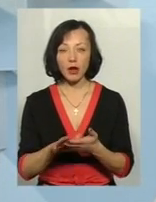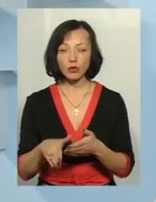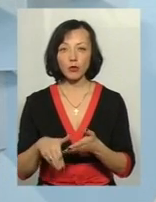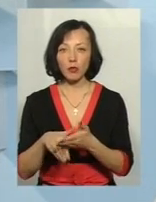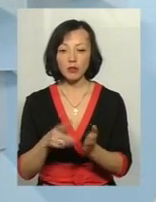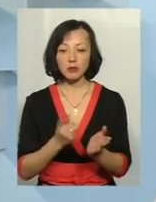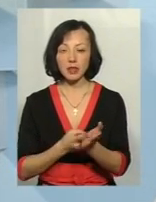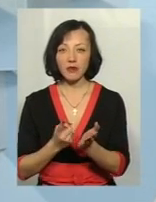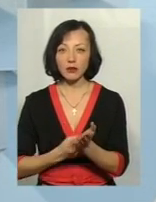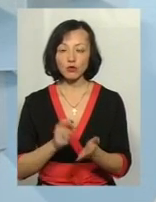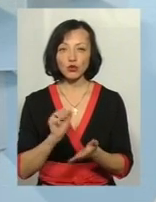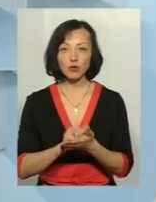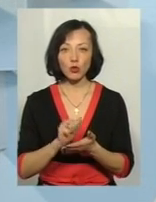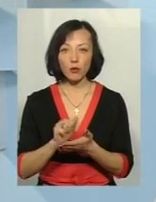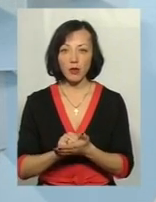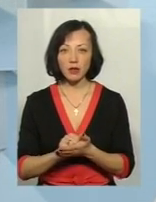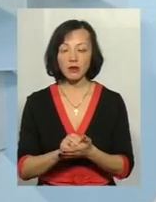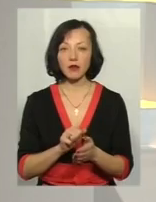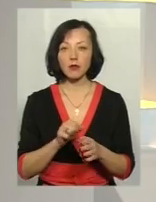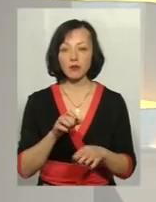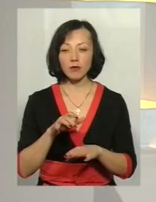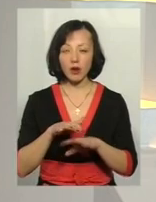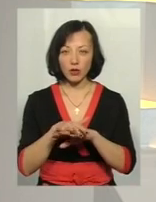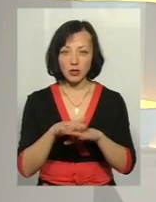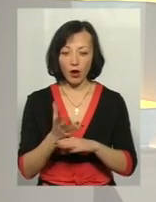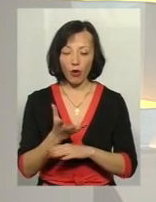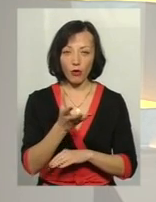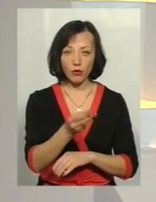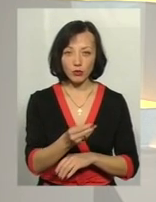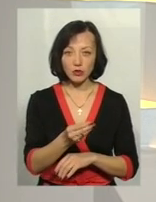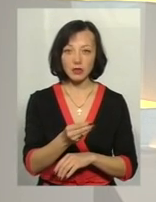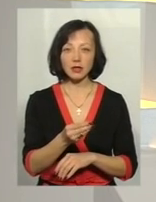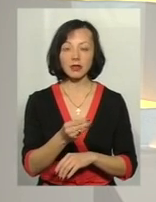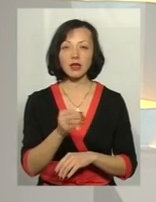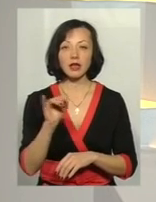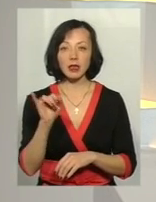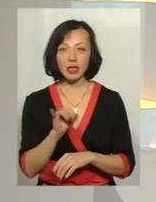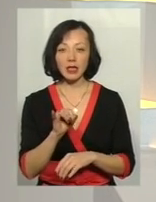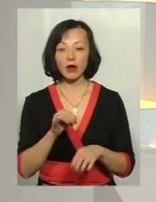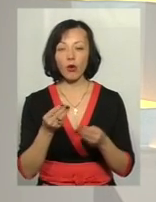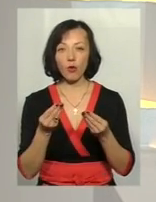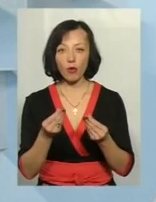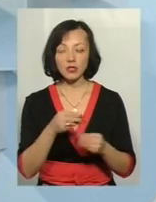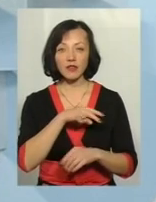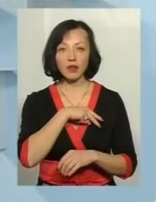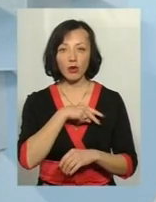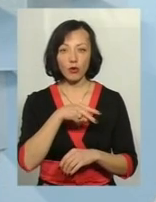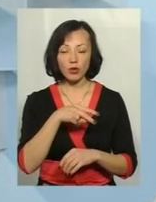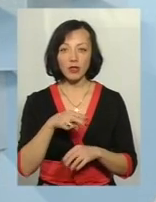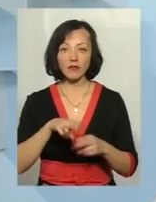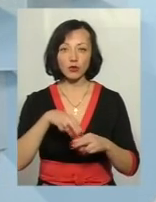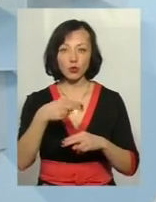підтверджуючими документами. Відбувається розрахунок витрат адвоката і дані кошти, винагорода адвоката